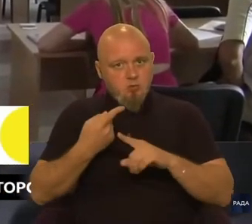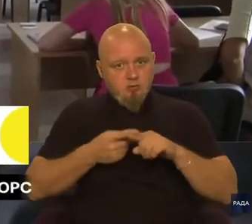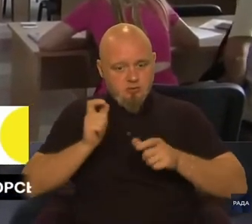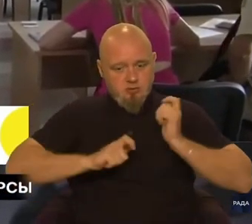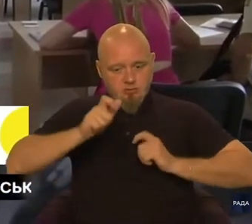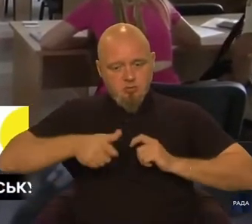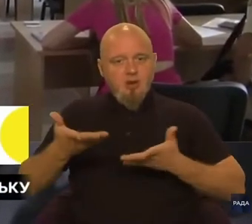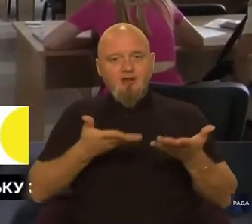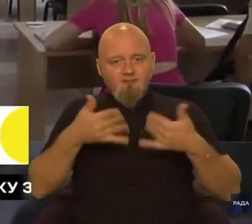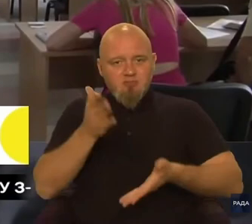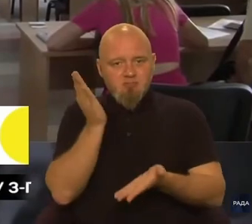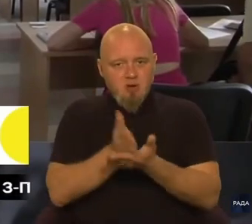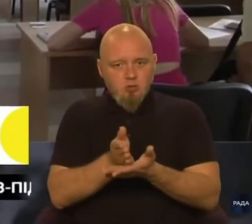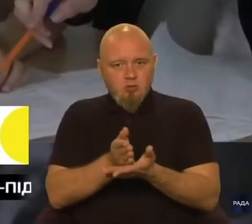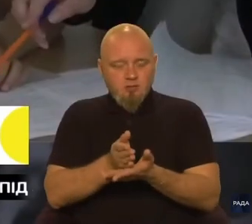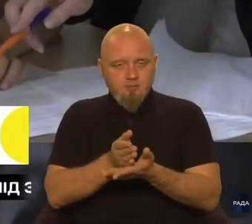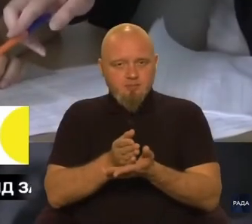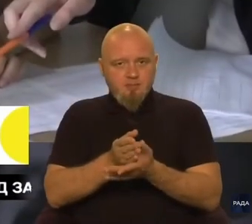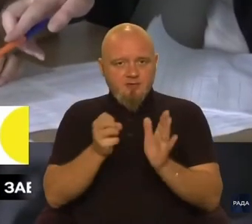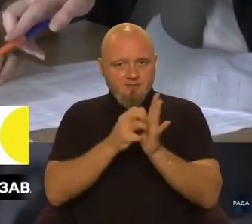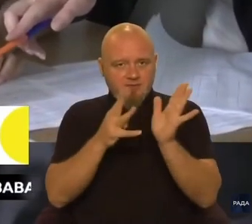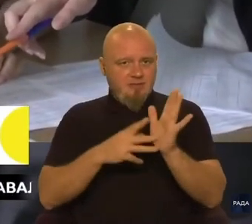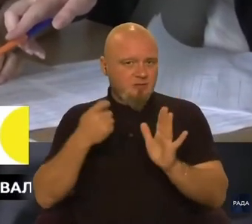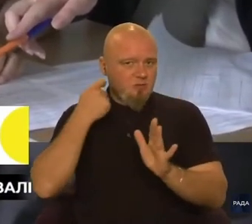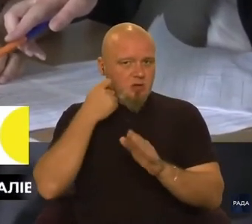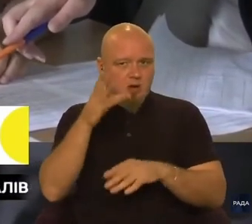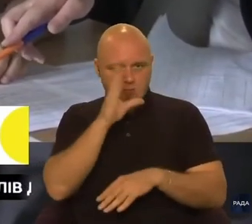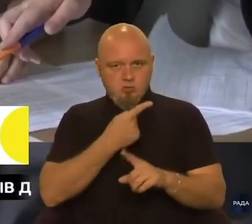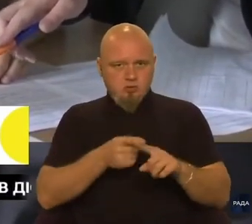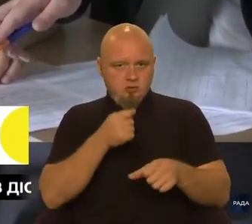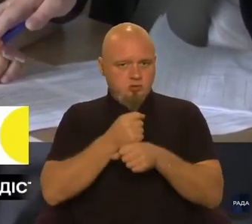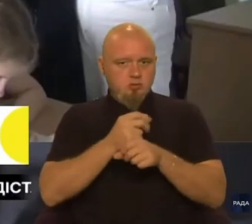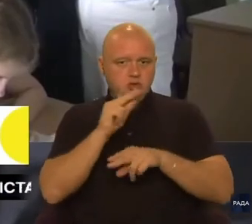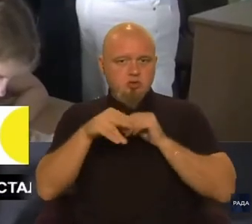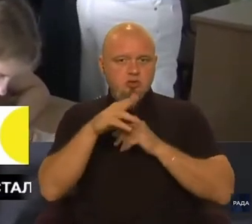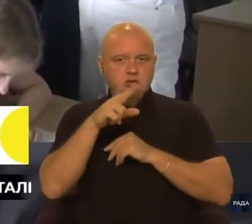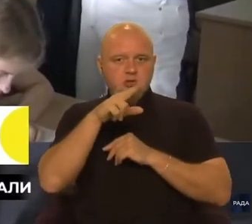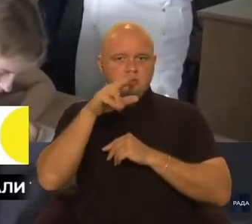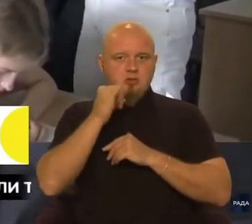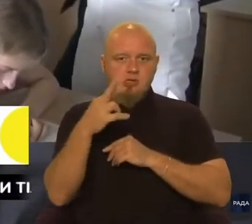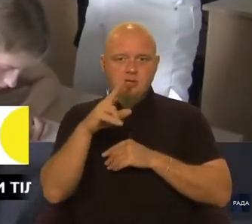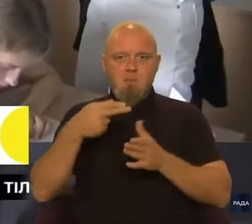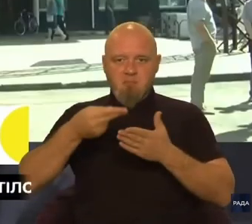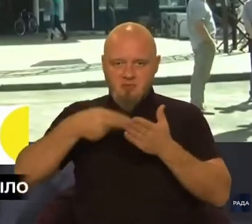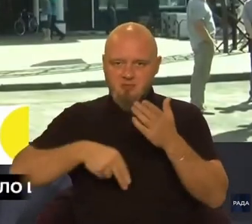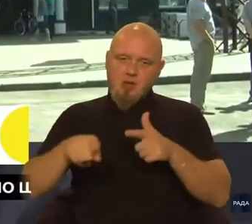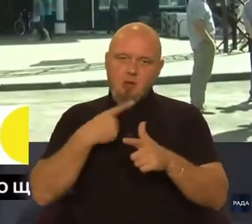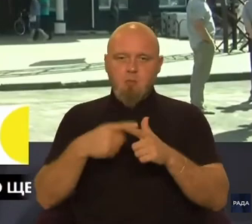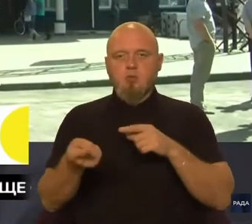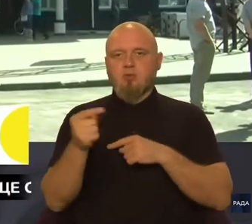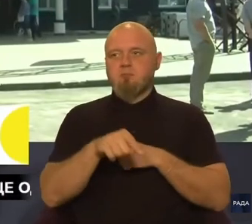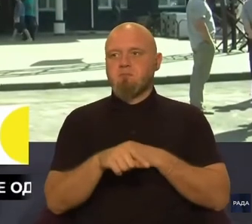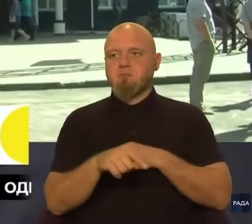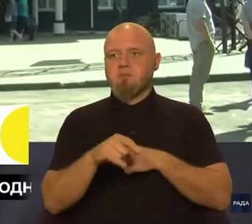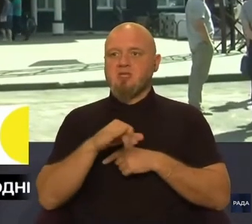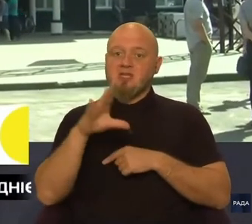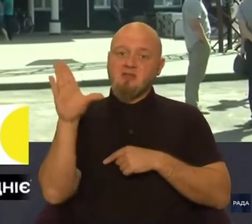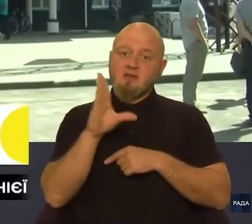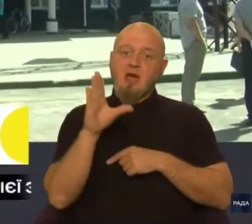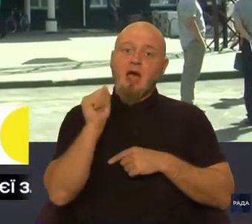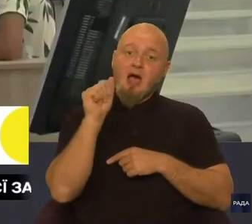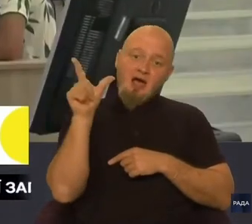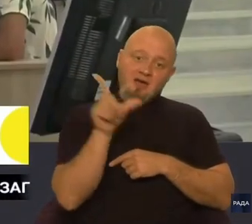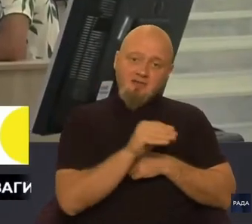абітурієнти, які вже мають 18 років, можуть це зробити через діепідпис, а всі інші,